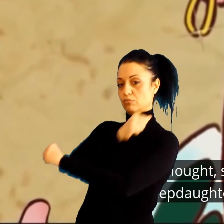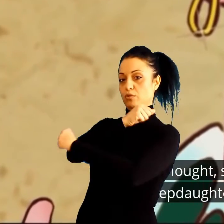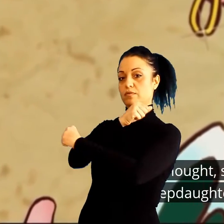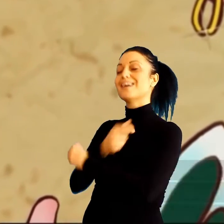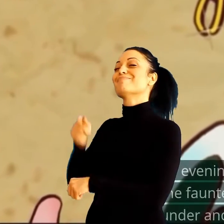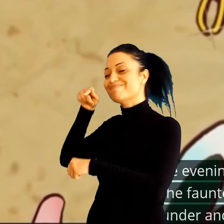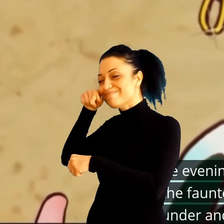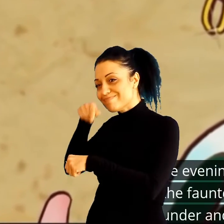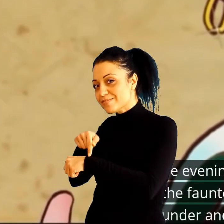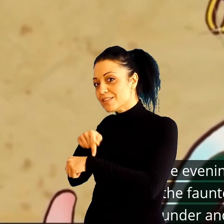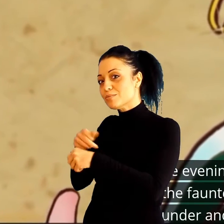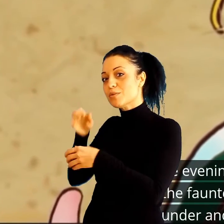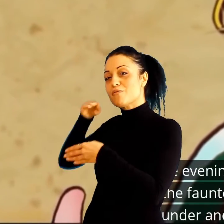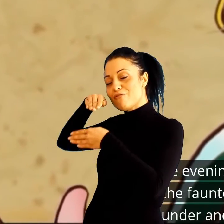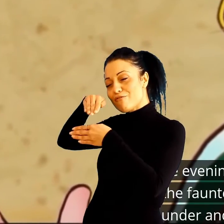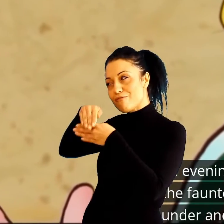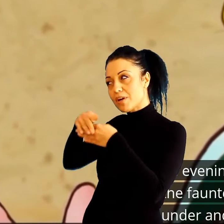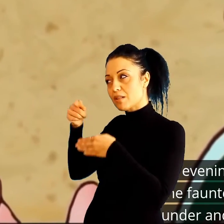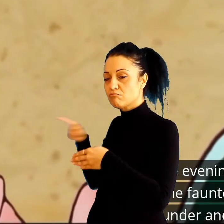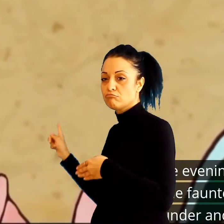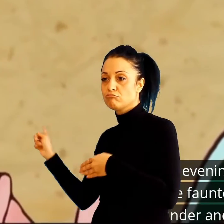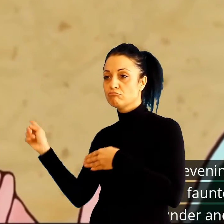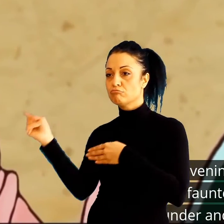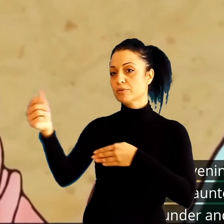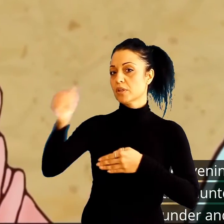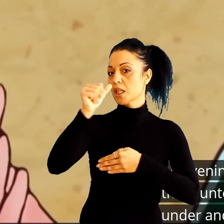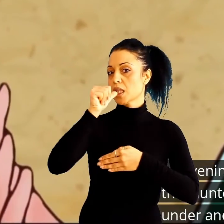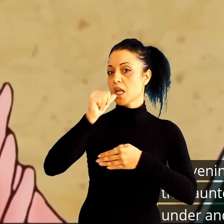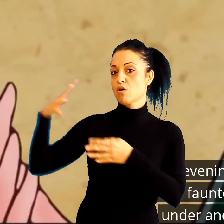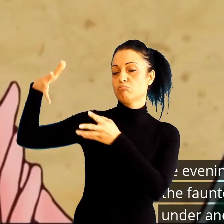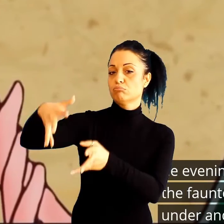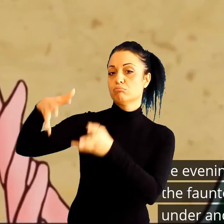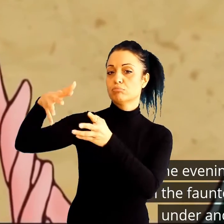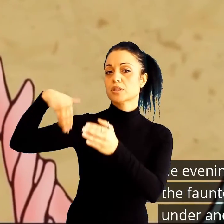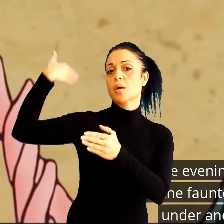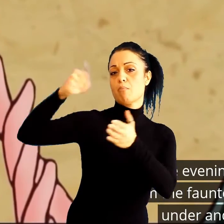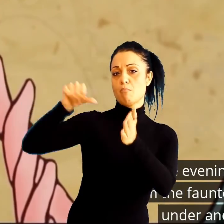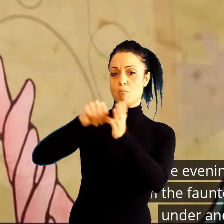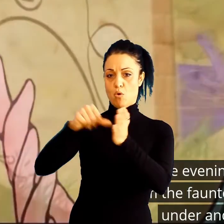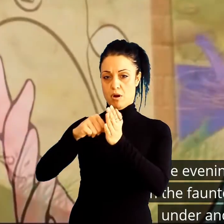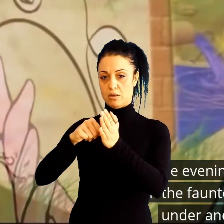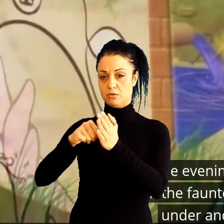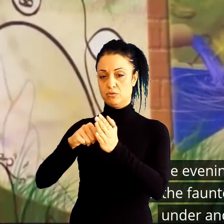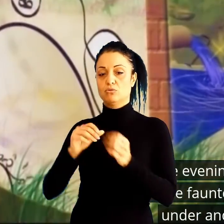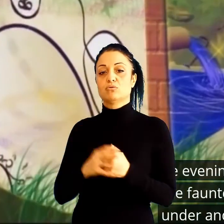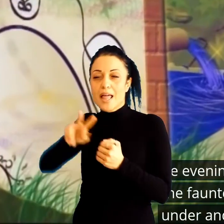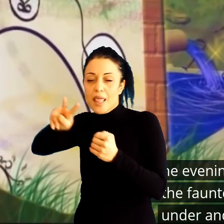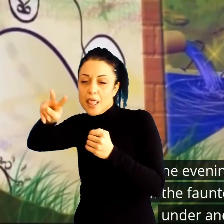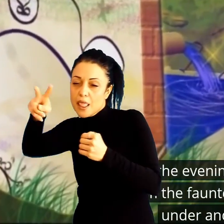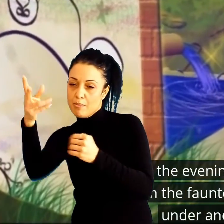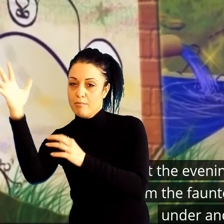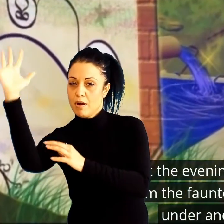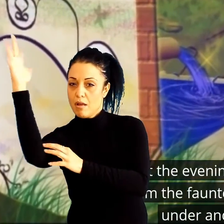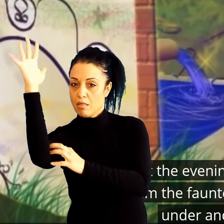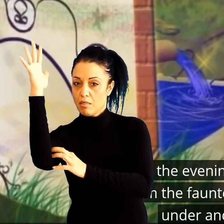И се сетила. Ке ја пратам вечер да полни вода на една